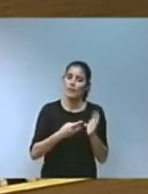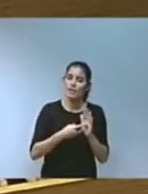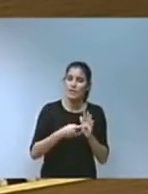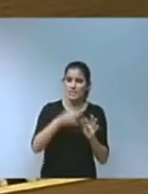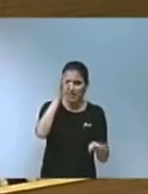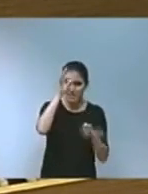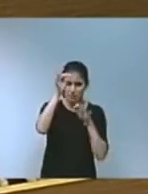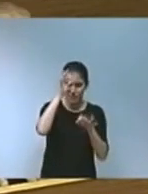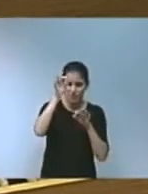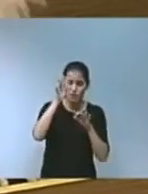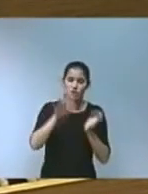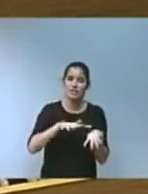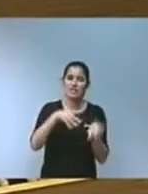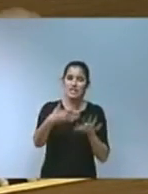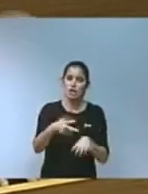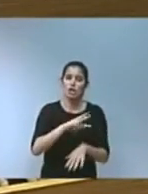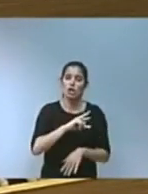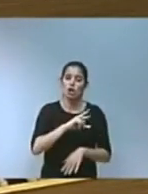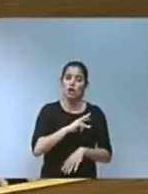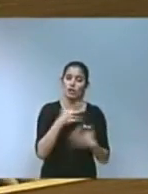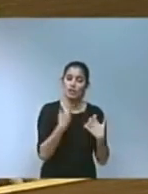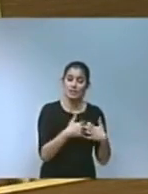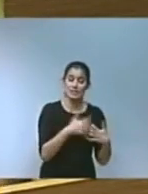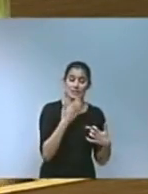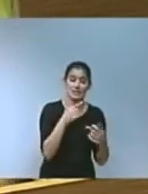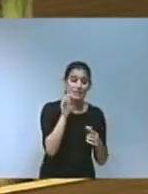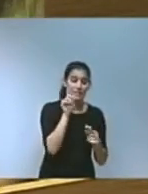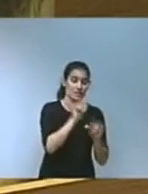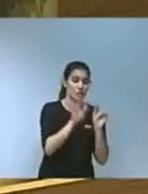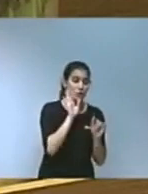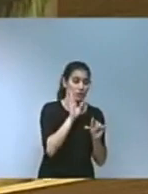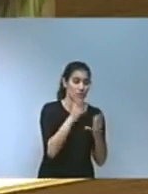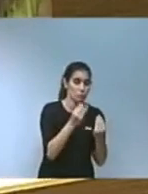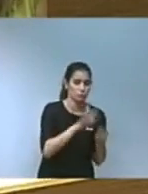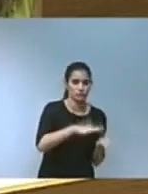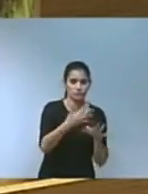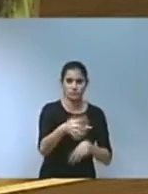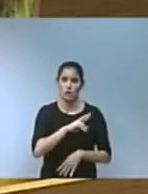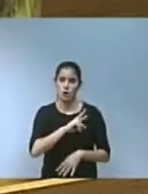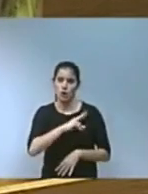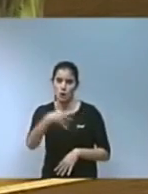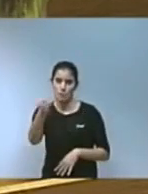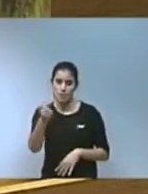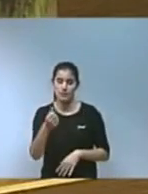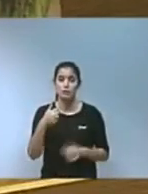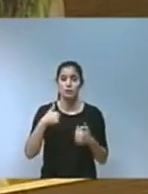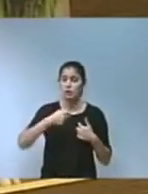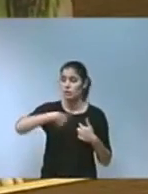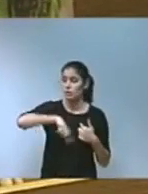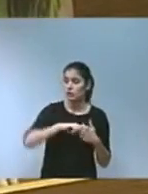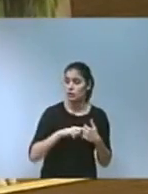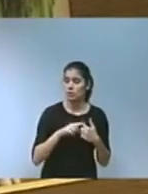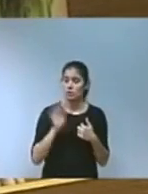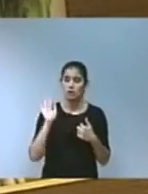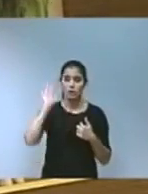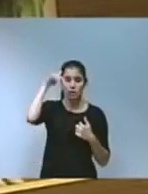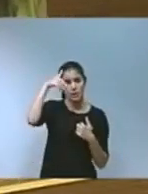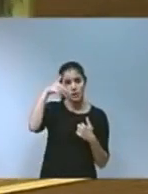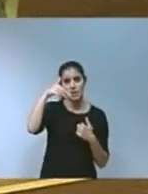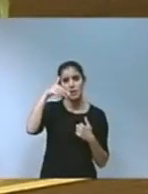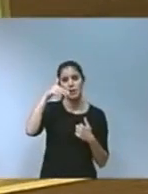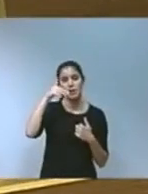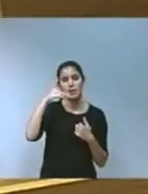a les indústries més contaminants. Impulsarem juntament la Conselleria d'Obres Públiques plans de mobilitat sostenible.